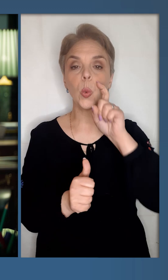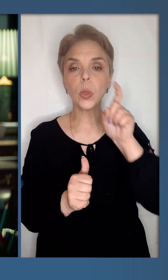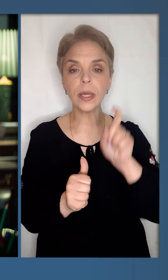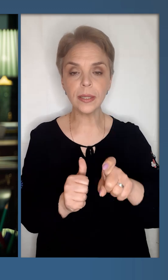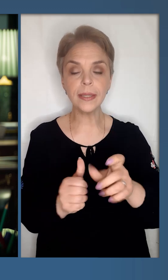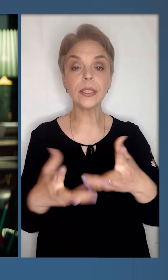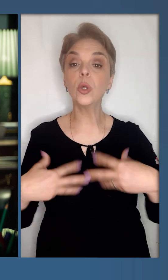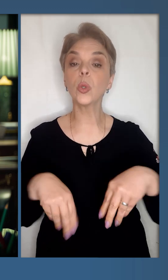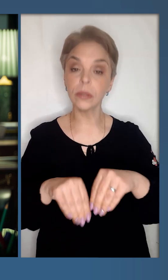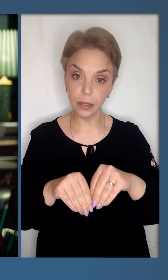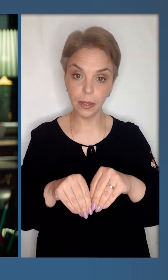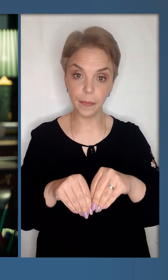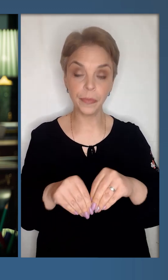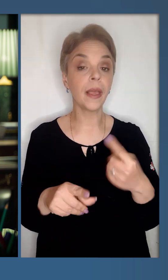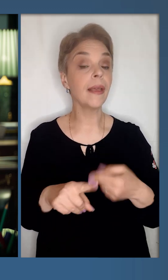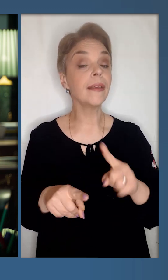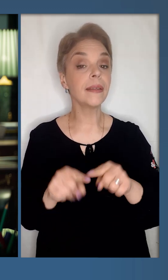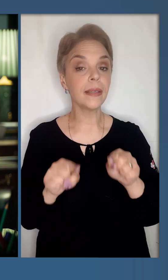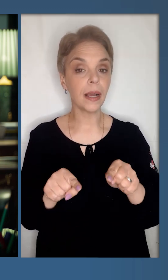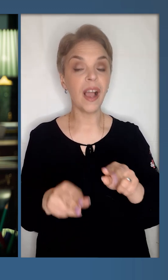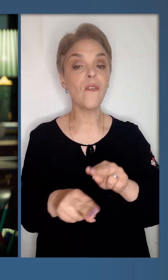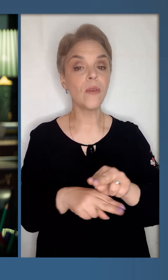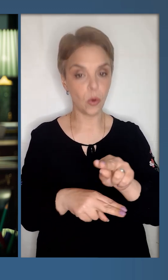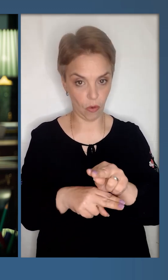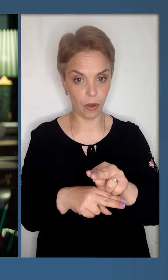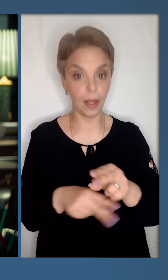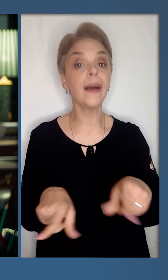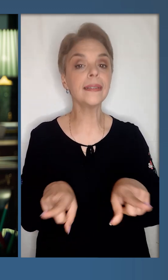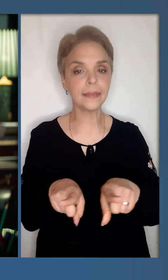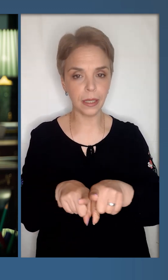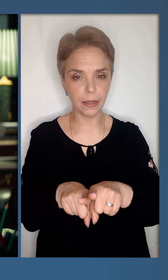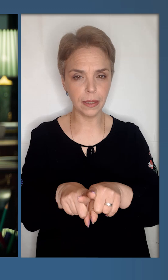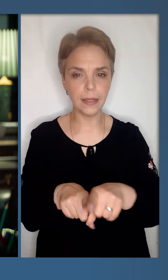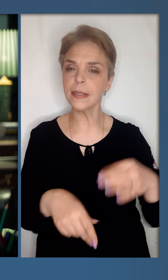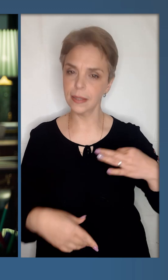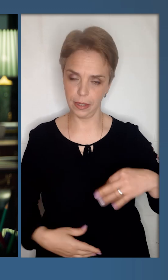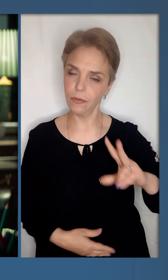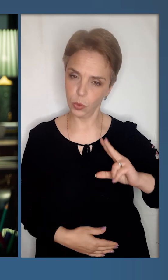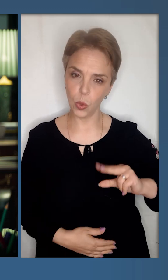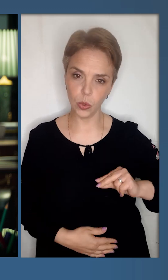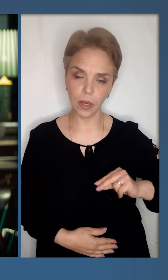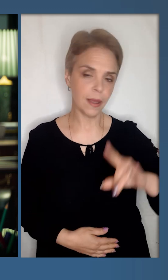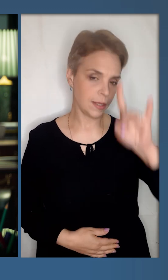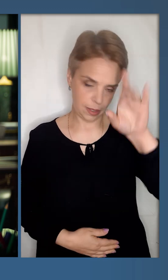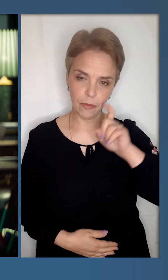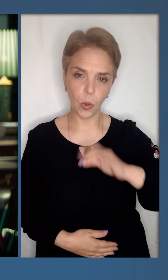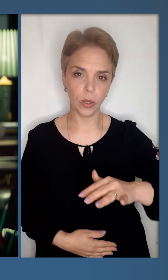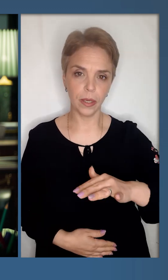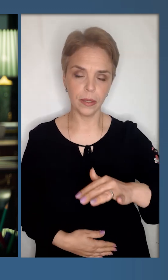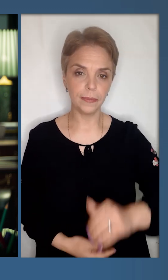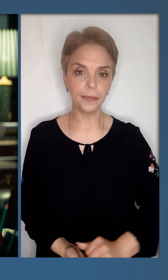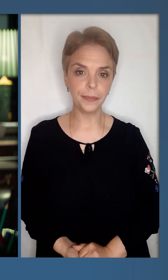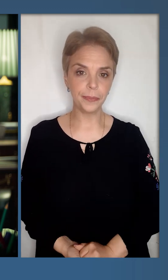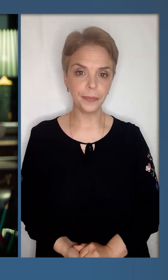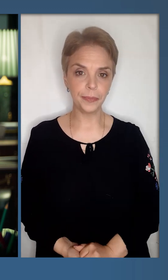кожній українській родині, яка виховала таких синів і доняк. Слава